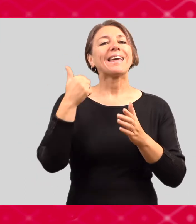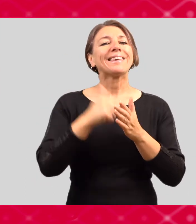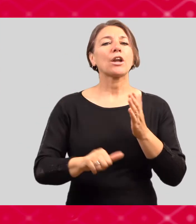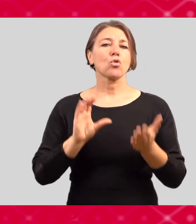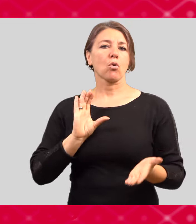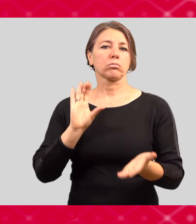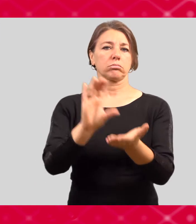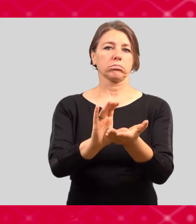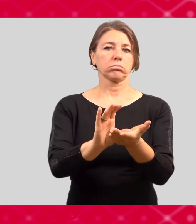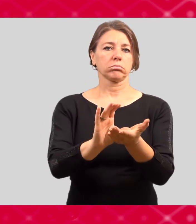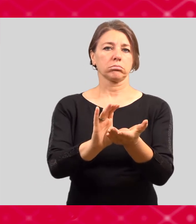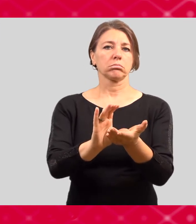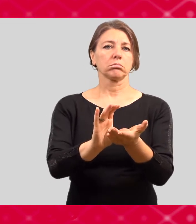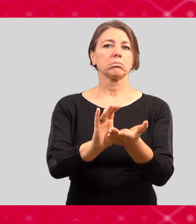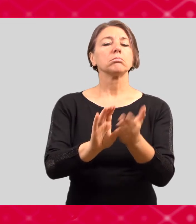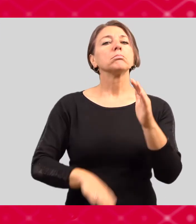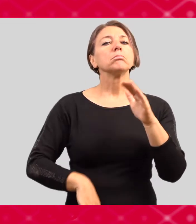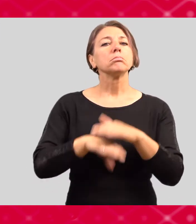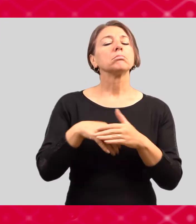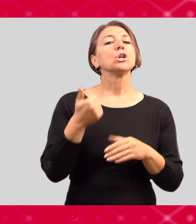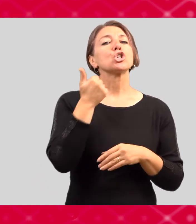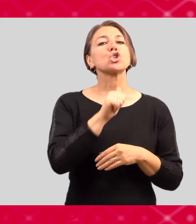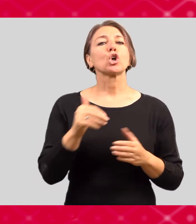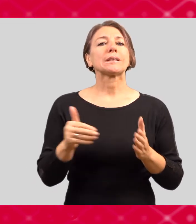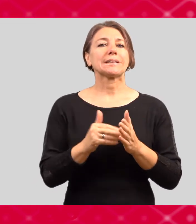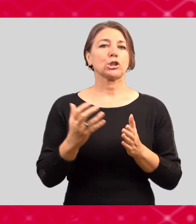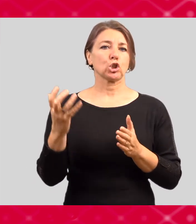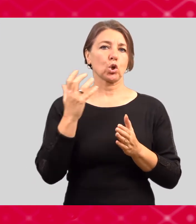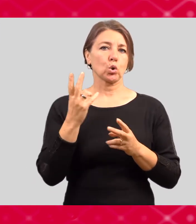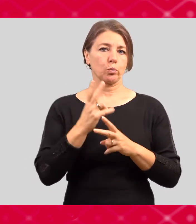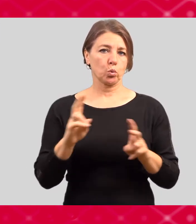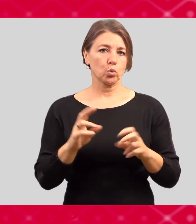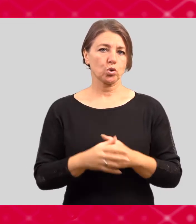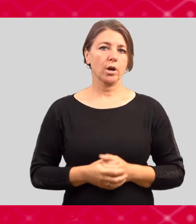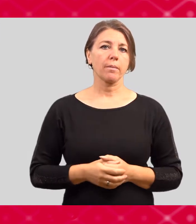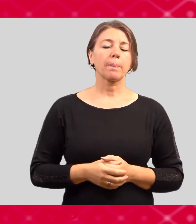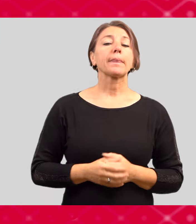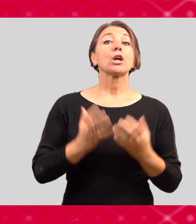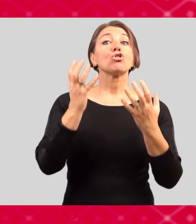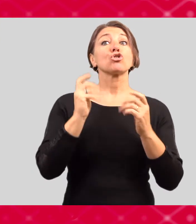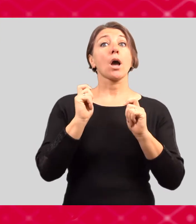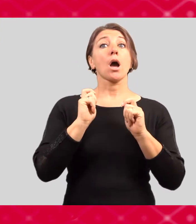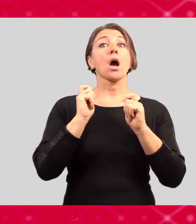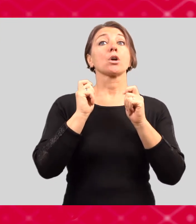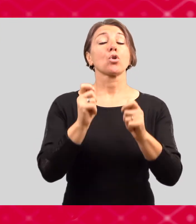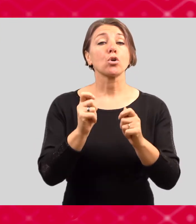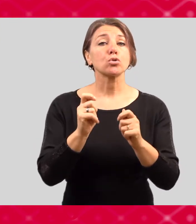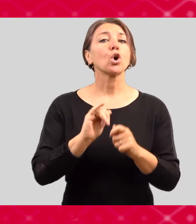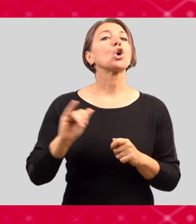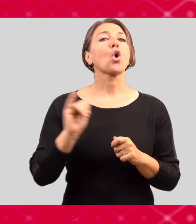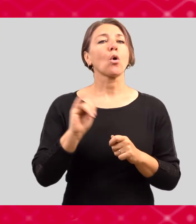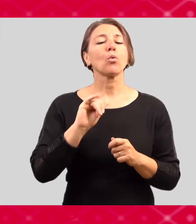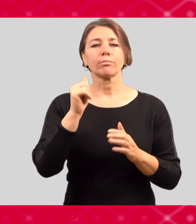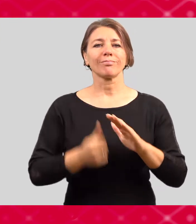jednorázová částka, která může být až do výše 100 000 Kč. Žádost o toto stipendium se